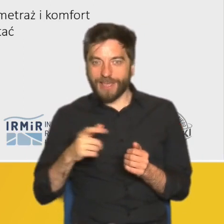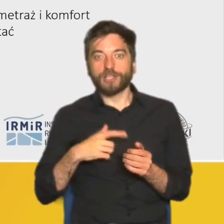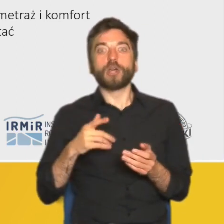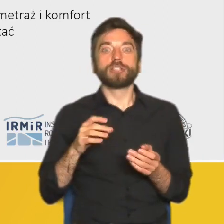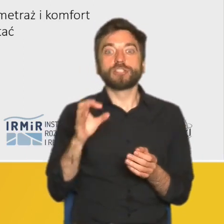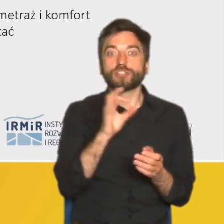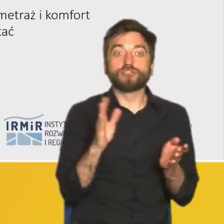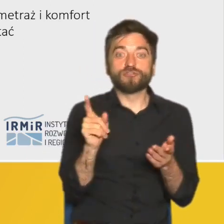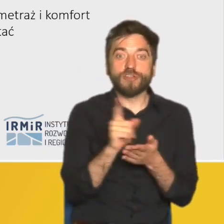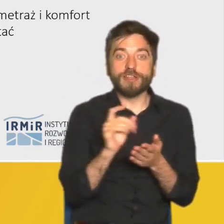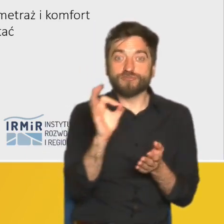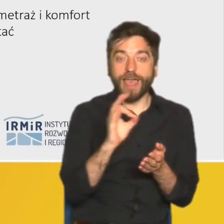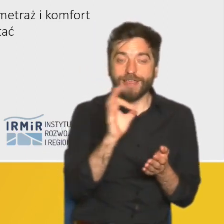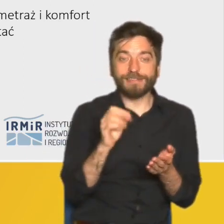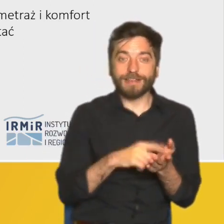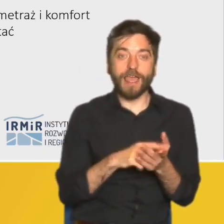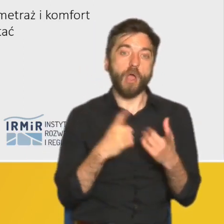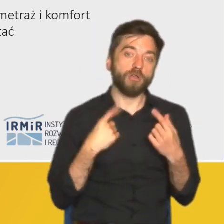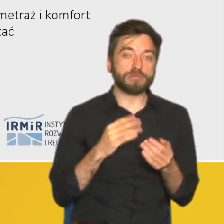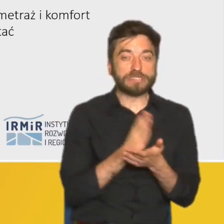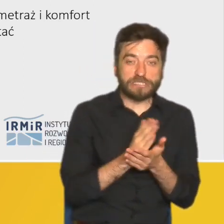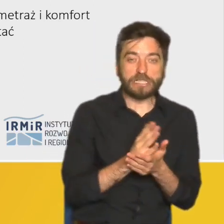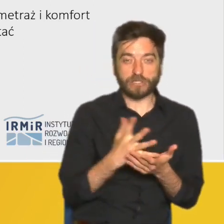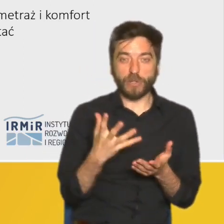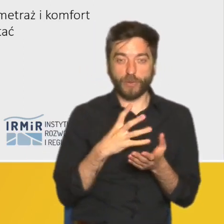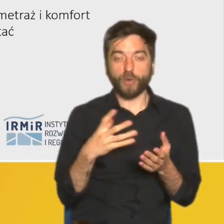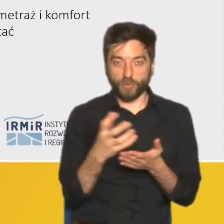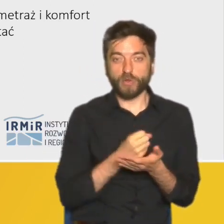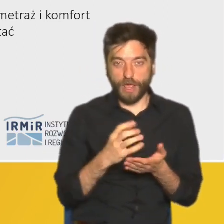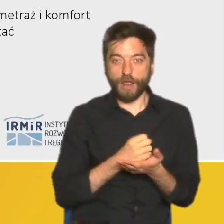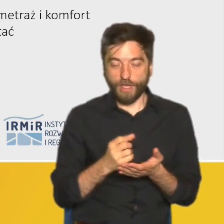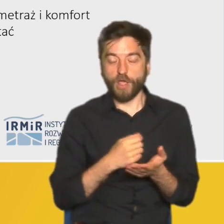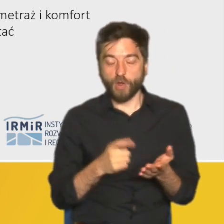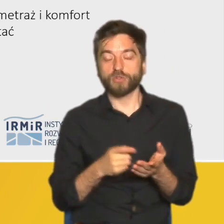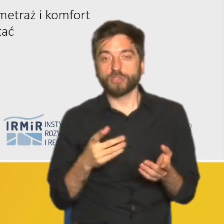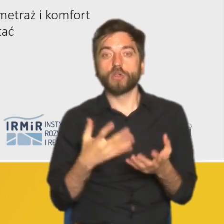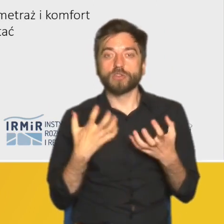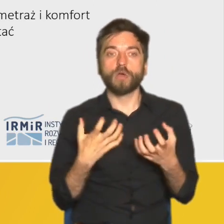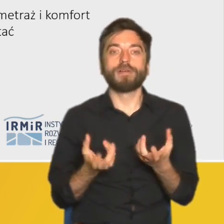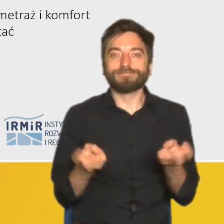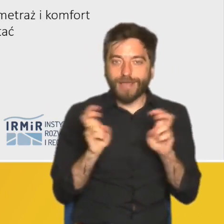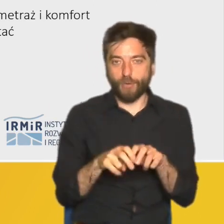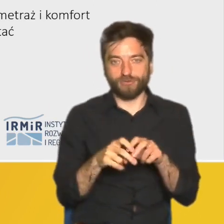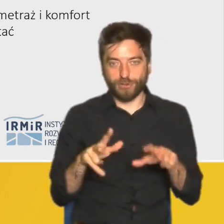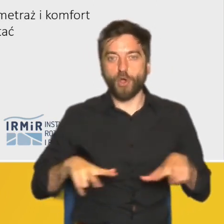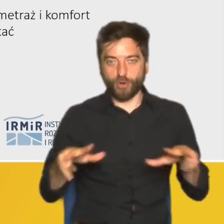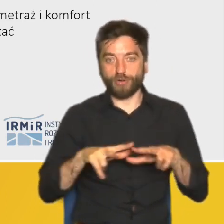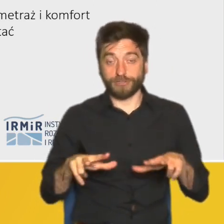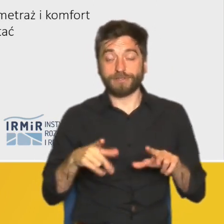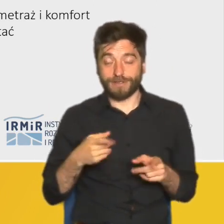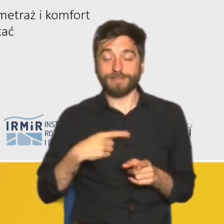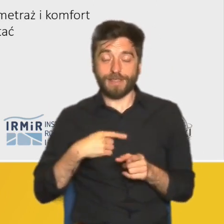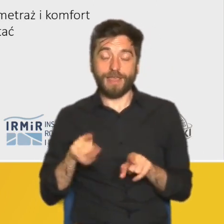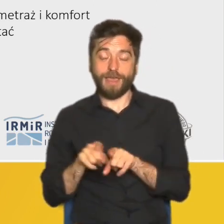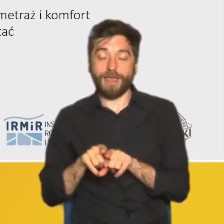średniozamożnych na podniesienie komfortu życia, zwłaszcza w momencie zakładania rodziny, co się też pokrywa z ustaleniami sondażowymi. Osoby, które planują